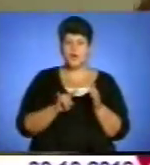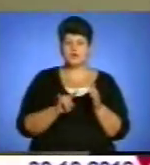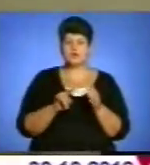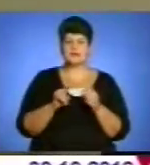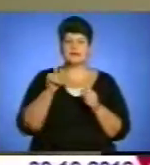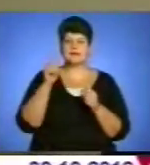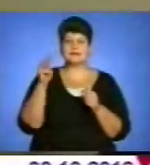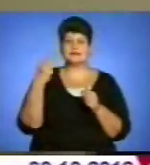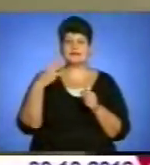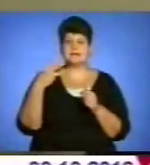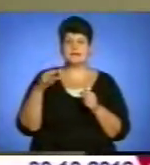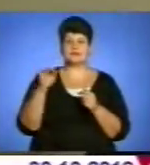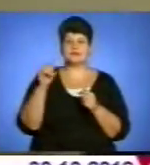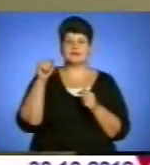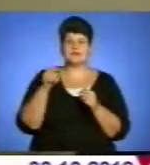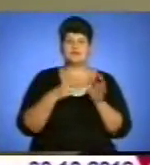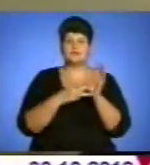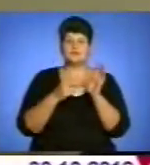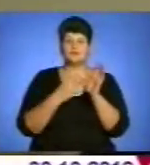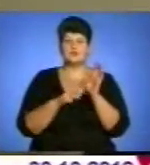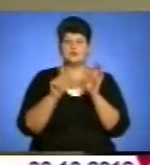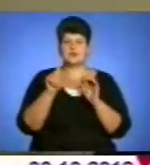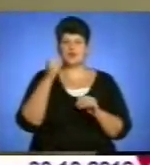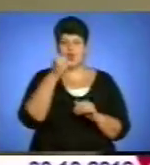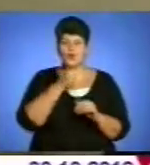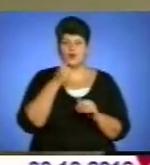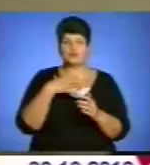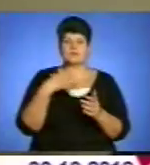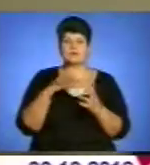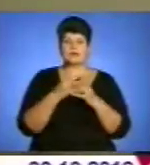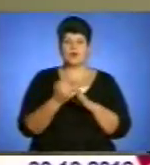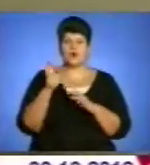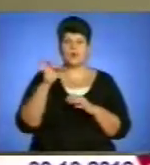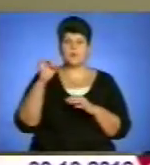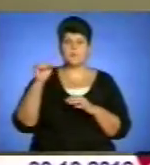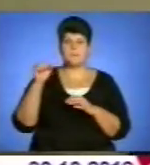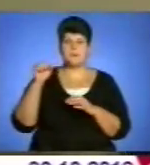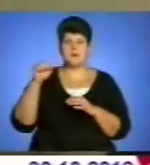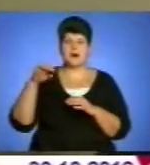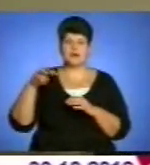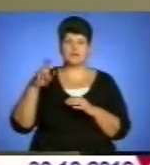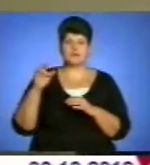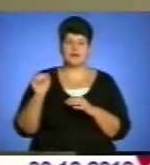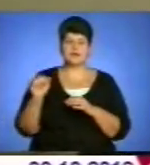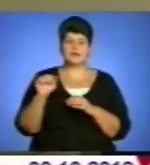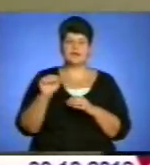30 жовтня 1881 році в селі Романівка Теребовлянського повіту.